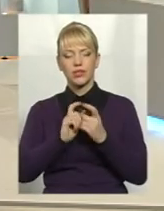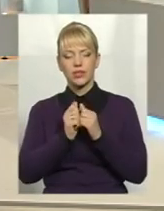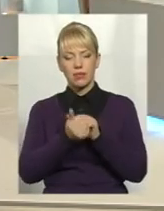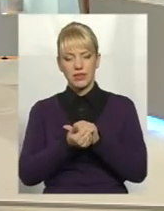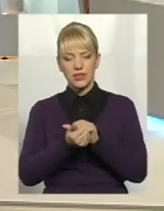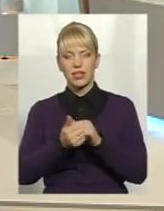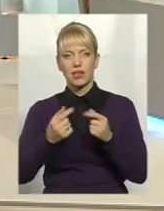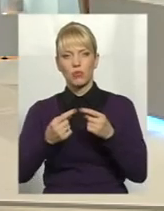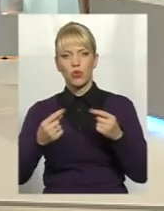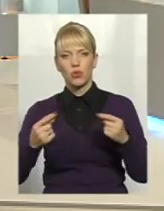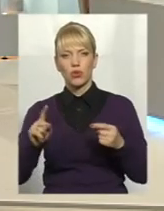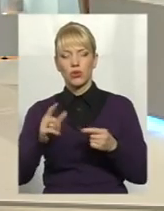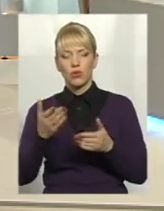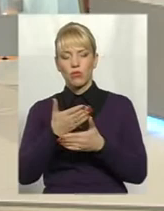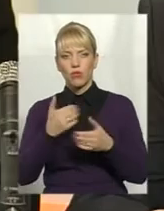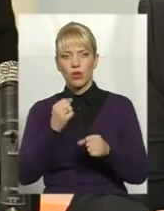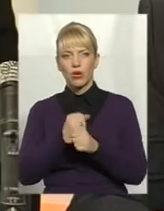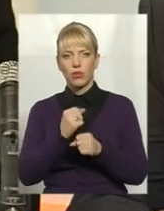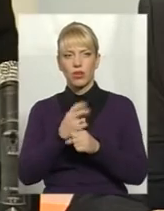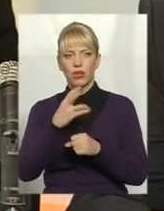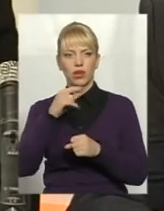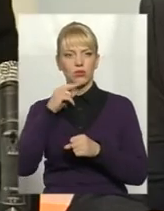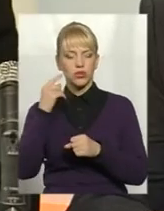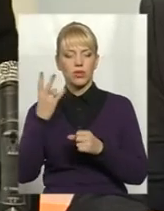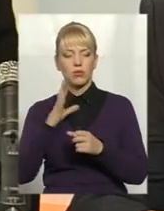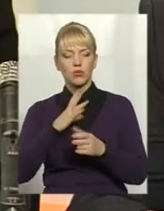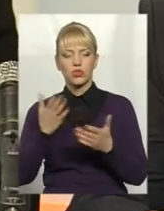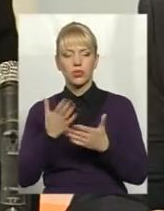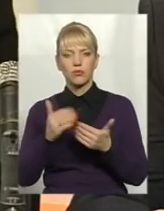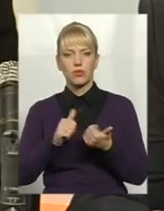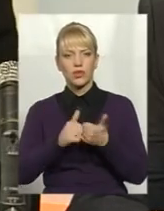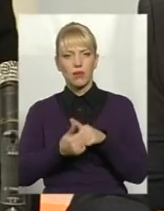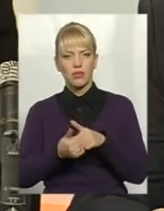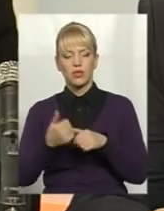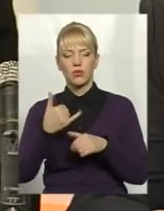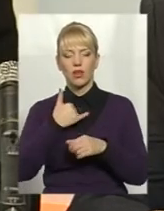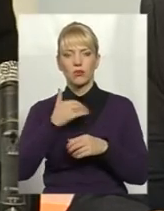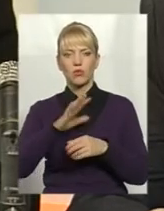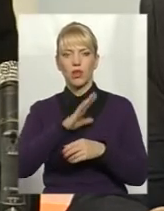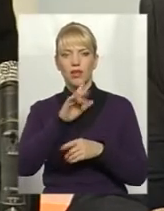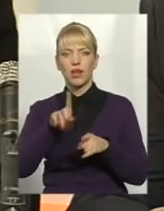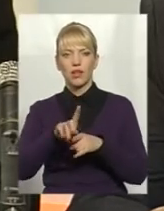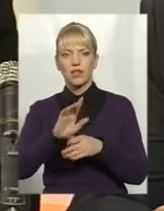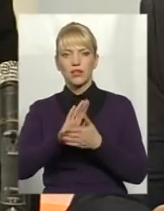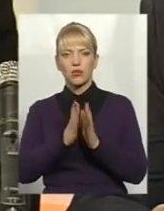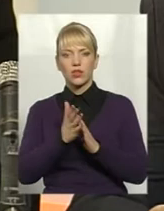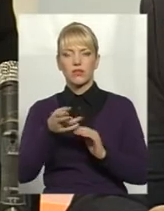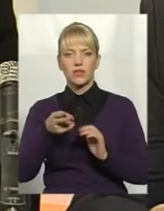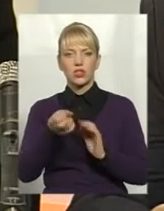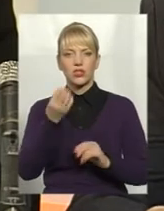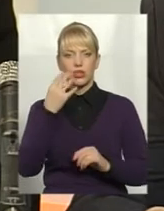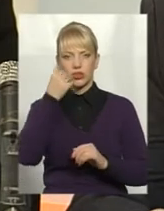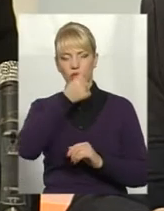яку ми робили на Росію, чим-то замістити. Я вам скажу, що у нас була така ситуація в 2014